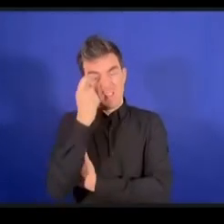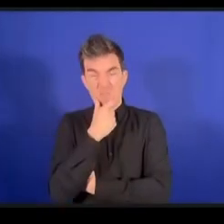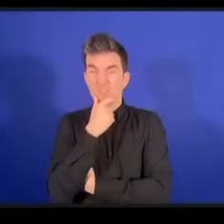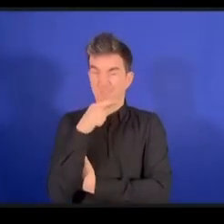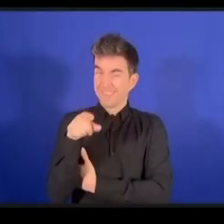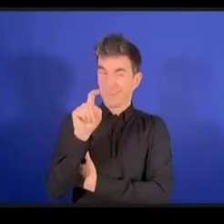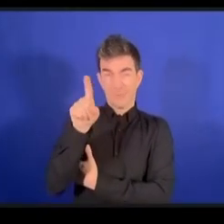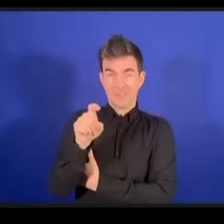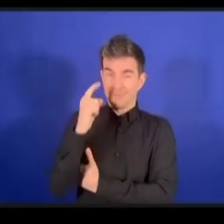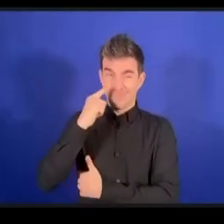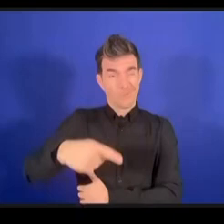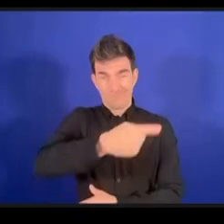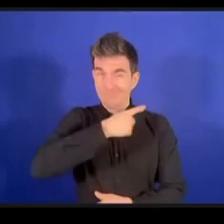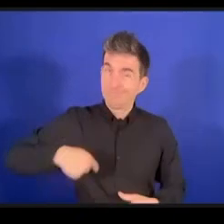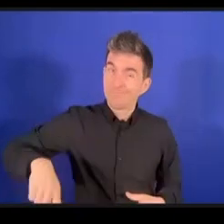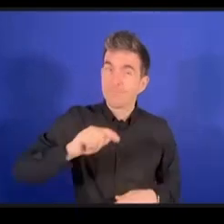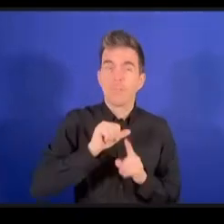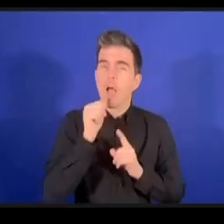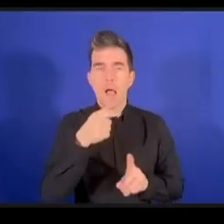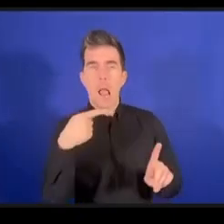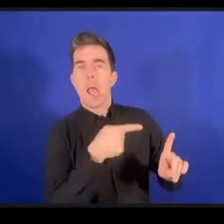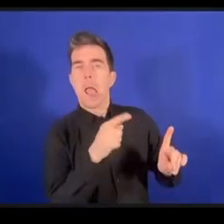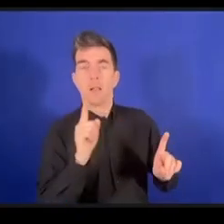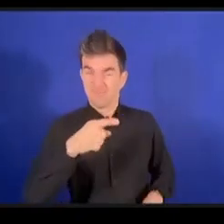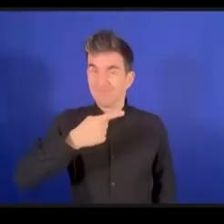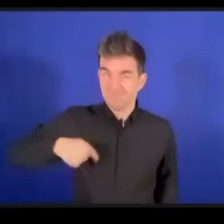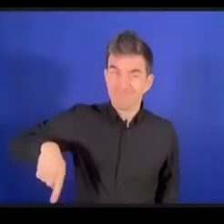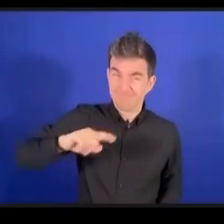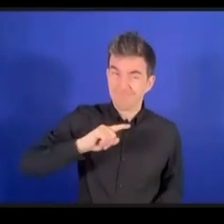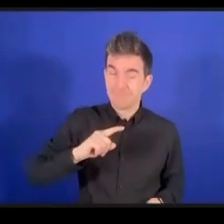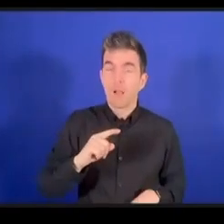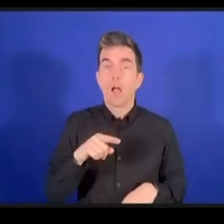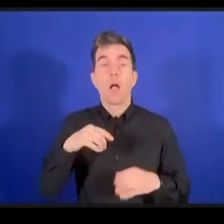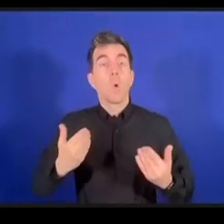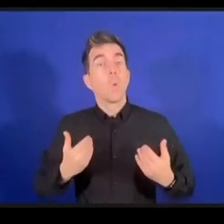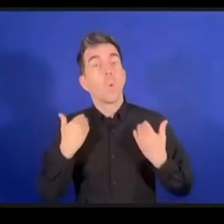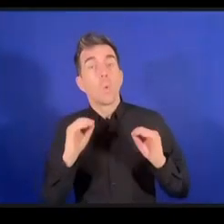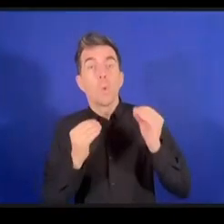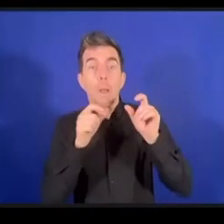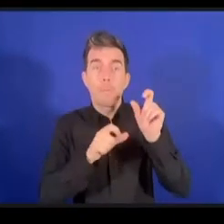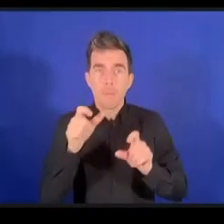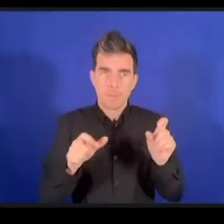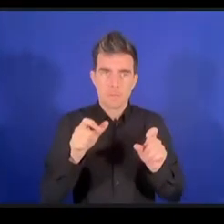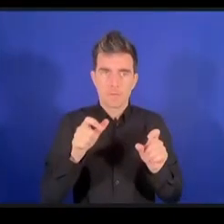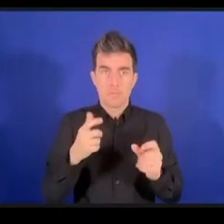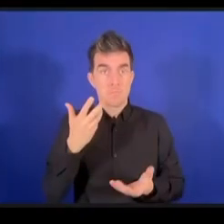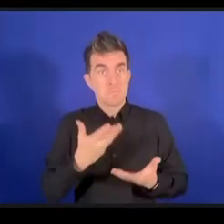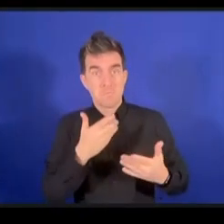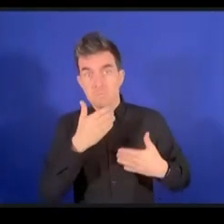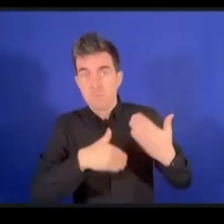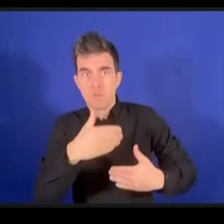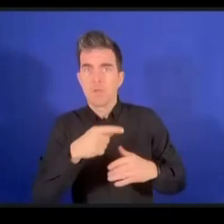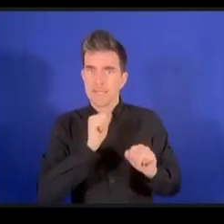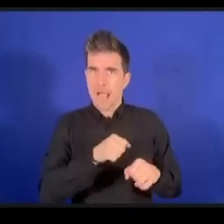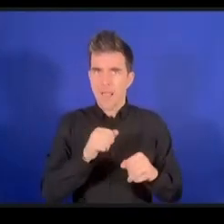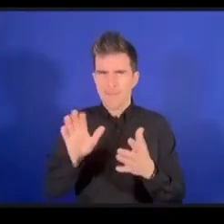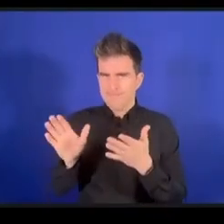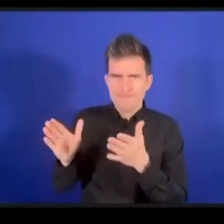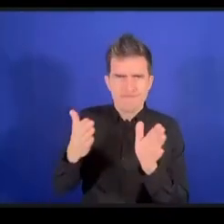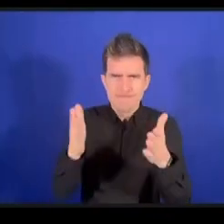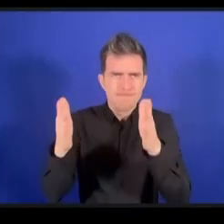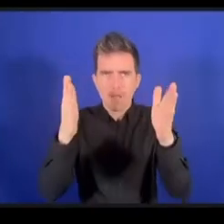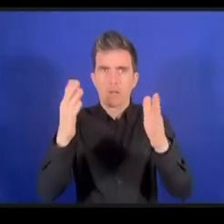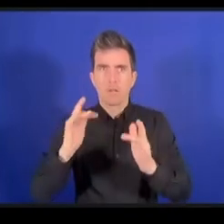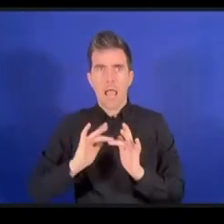جميعا فهم يريثون ما نحن نفرزه هنا كلنا